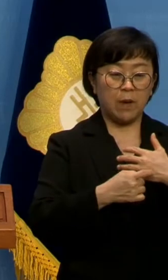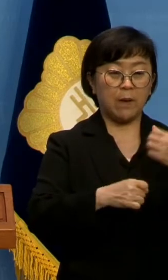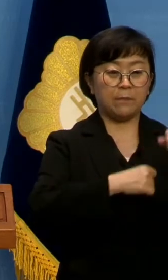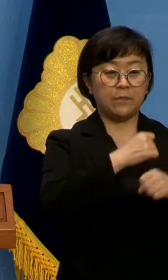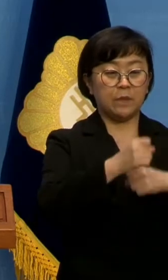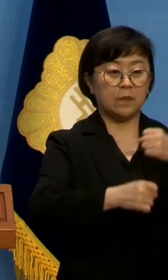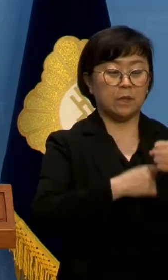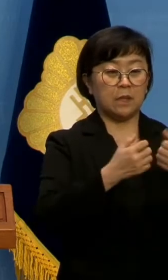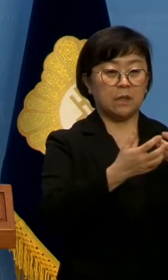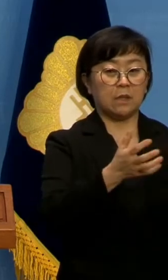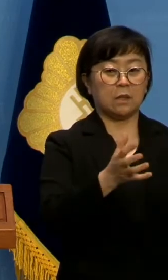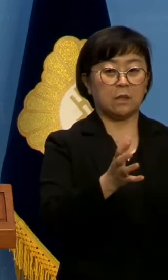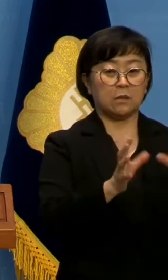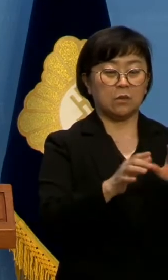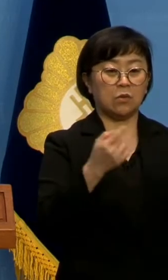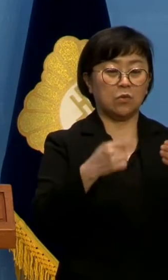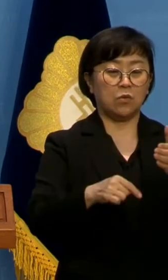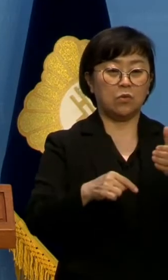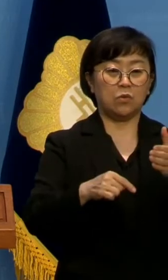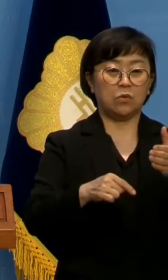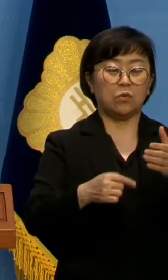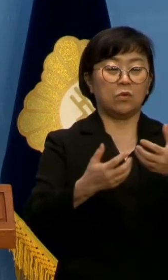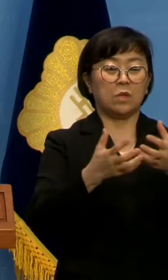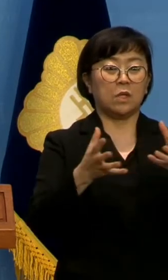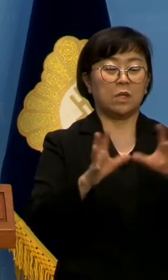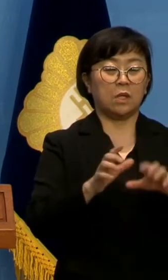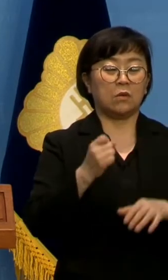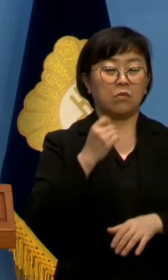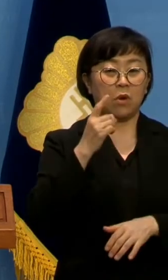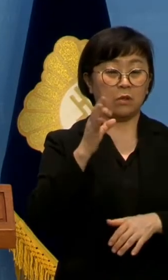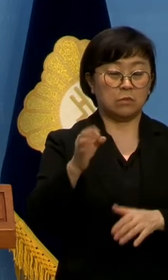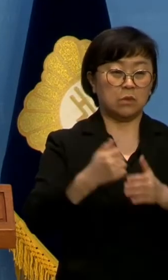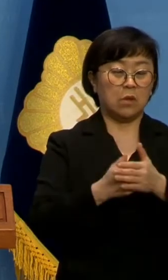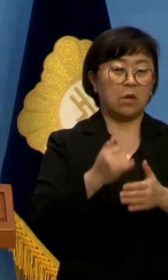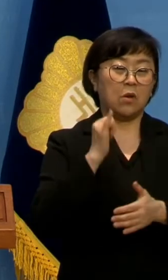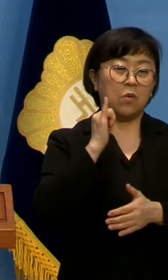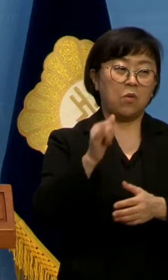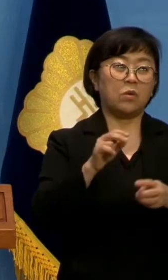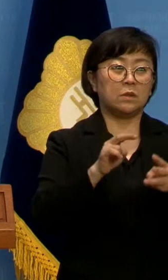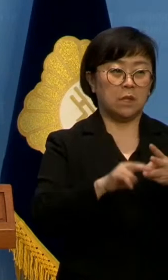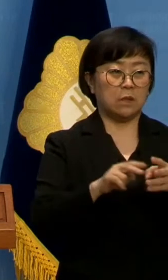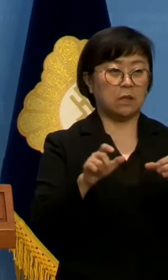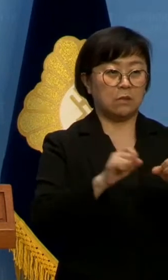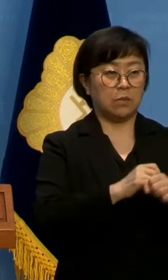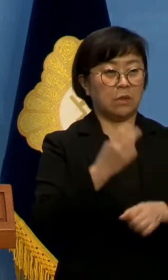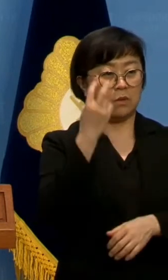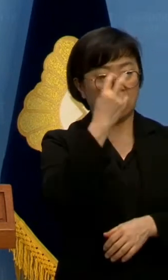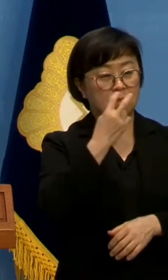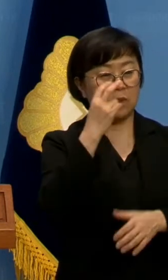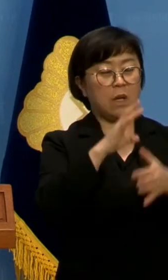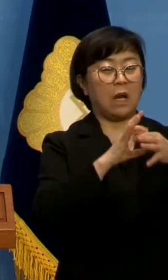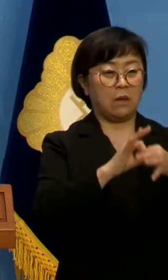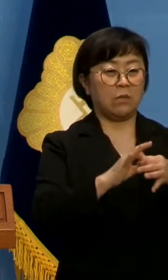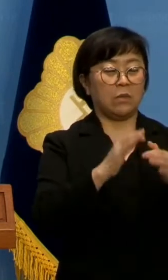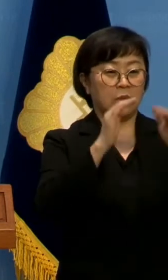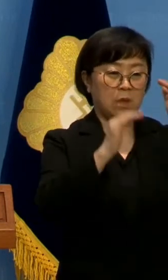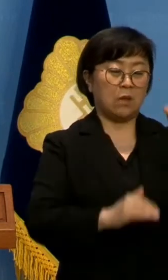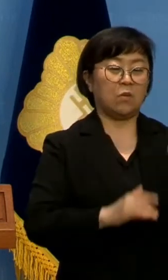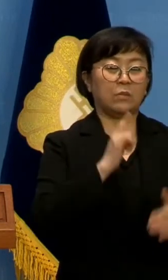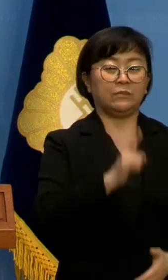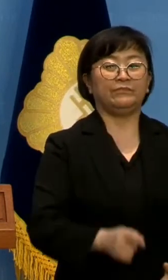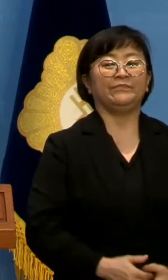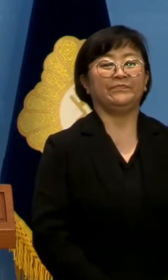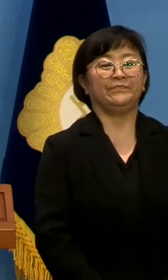공동진정 및 교육기관 인근착취 콜센터 특별교육과 교육방독청원 기자회견 관련해서 브리핑하겠습니다.